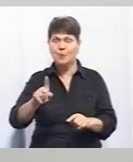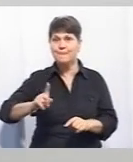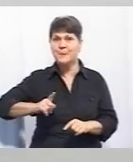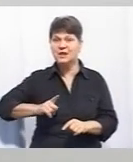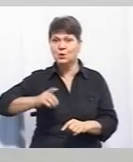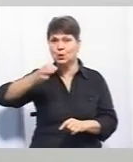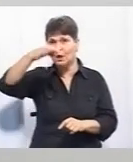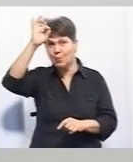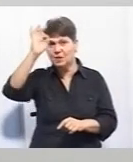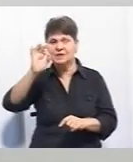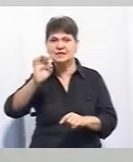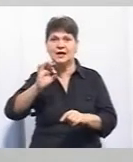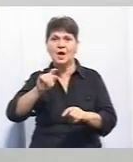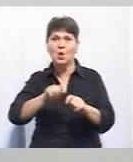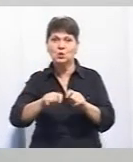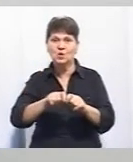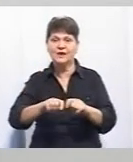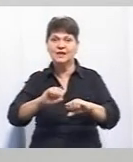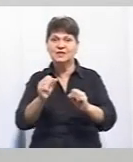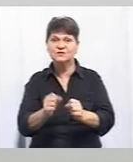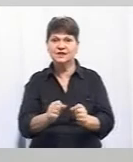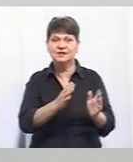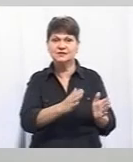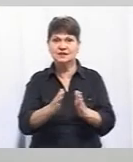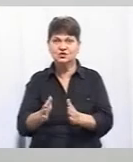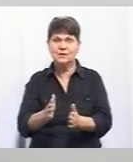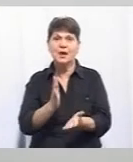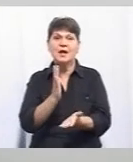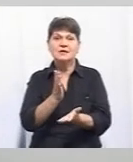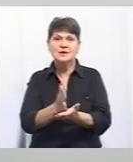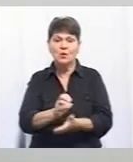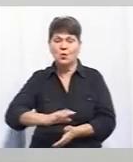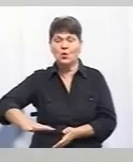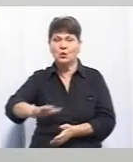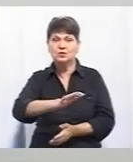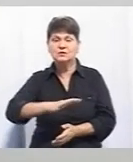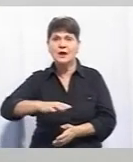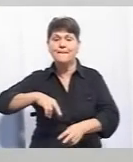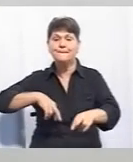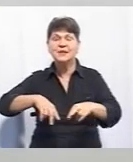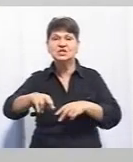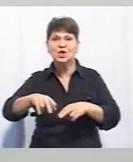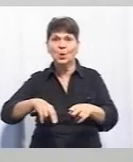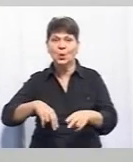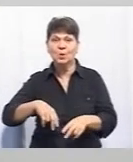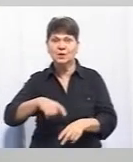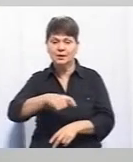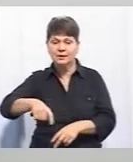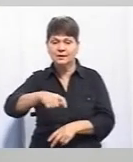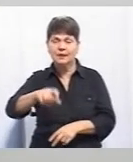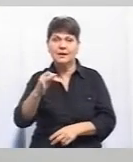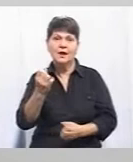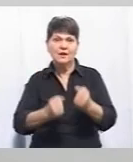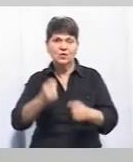контролювати швидкісний режим, безпосередньо знаходитися в зоні оглядовості пішохідного переходу, щоб і водії були,